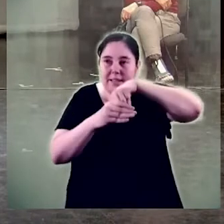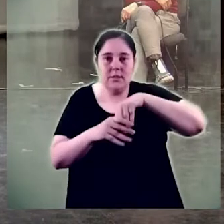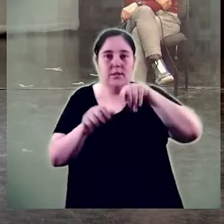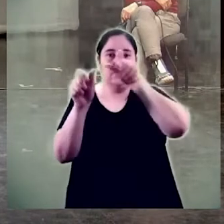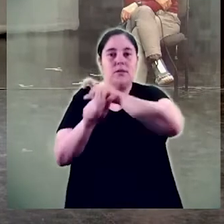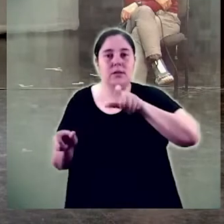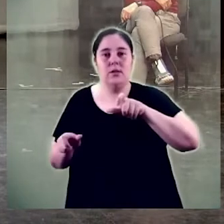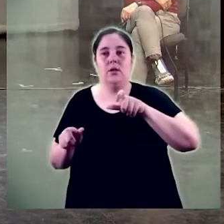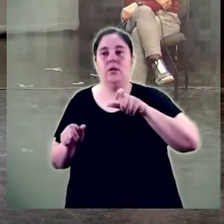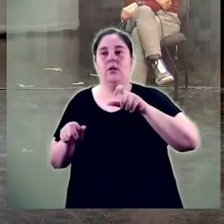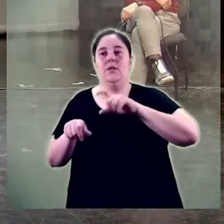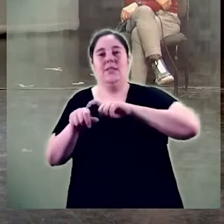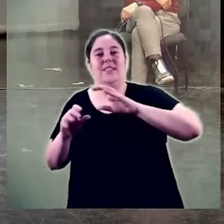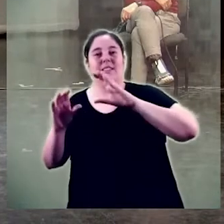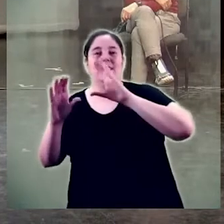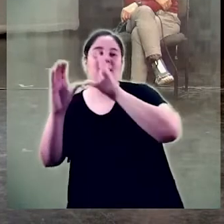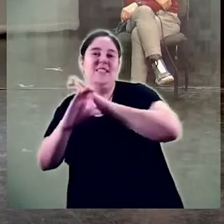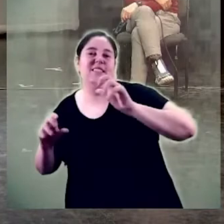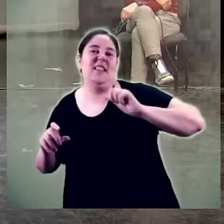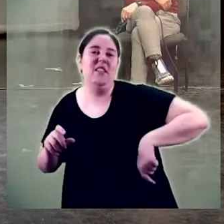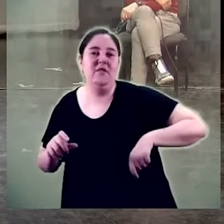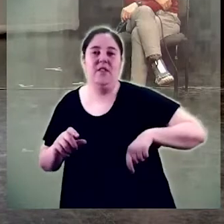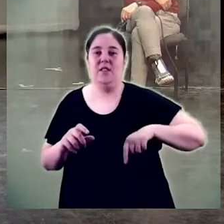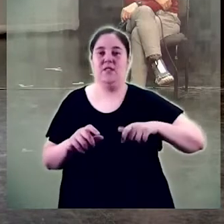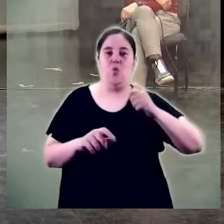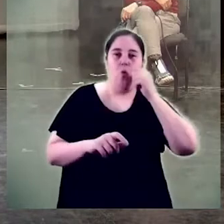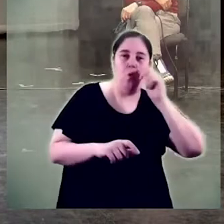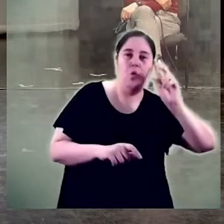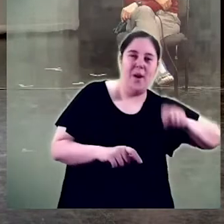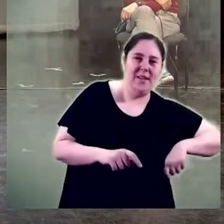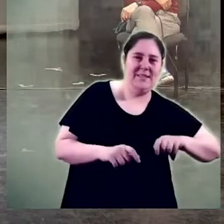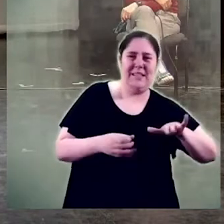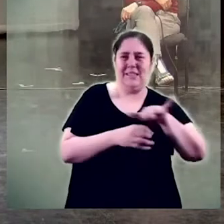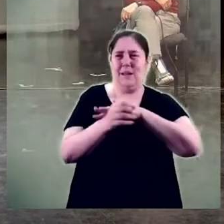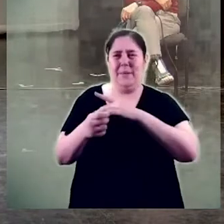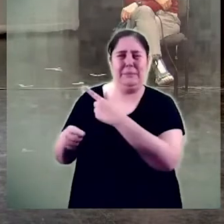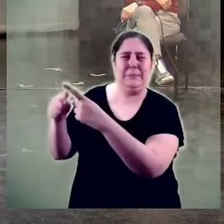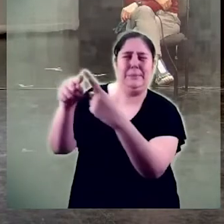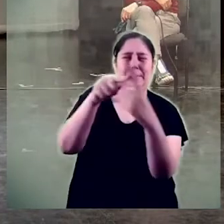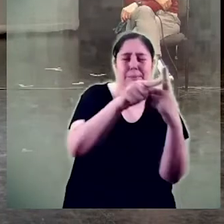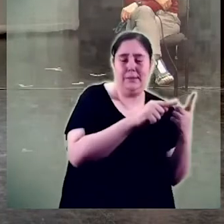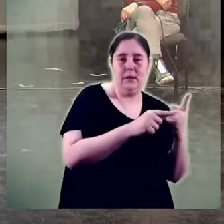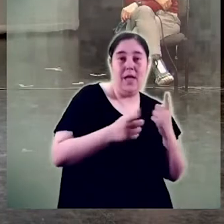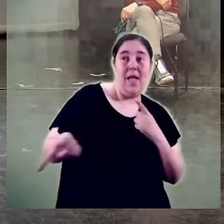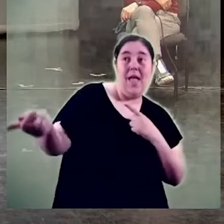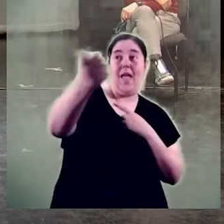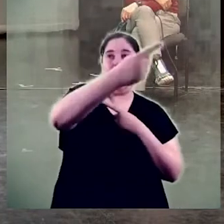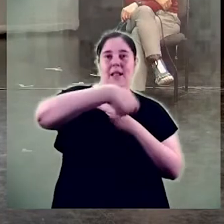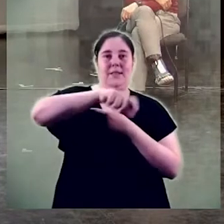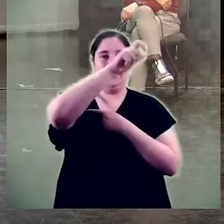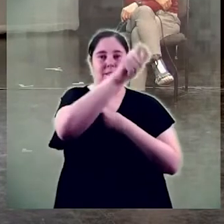científics humanistes de tots els àmbits del coneixement que es poden permetre